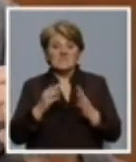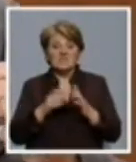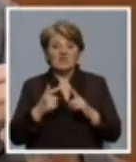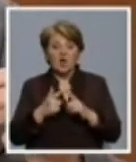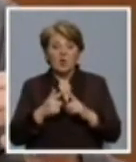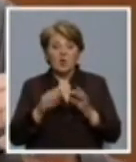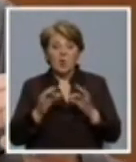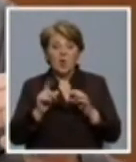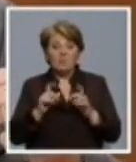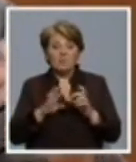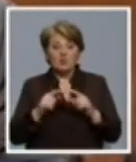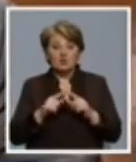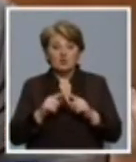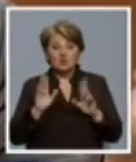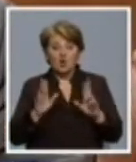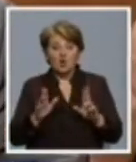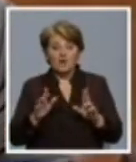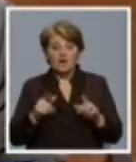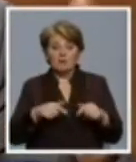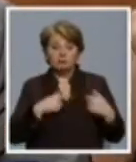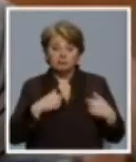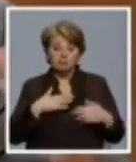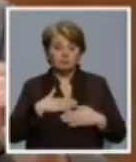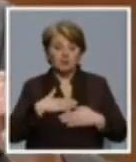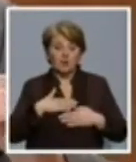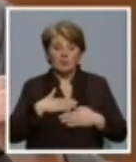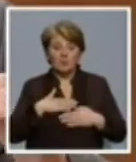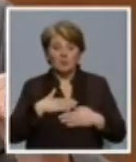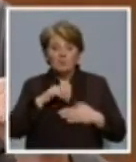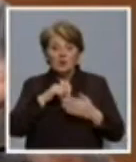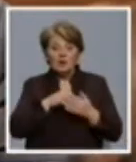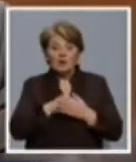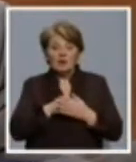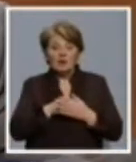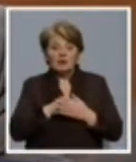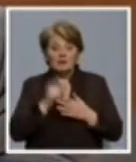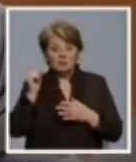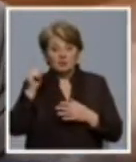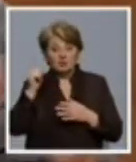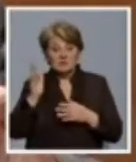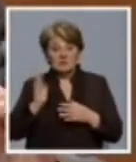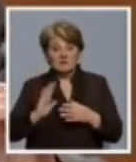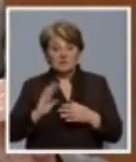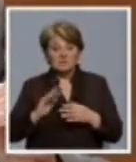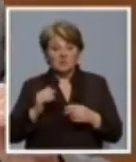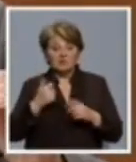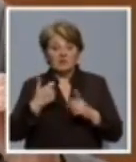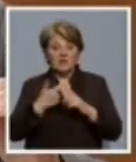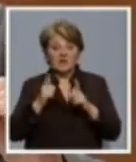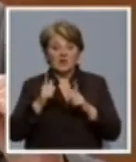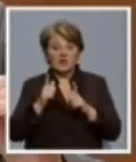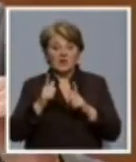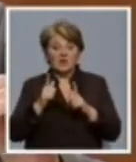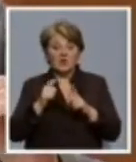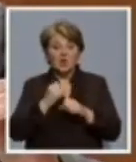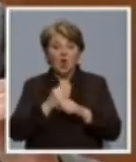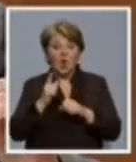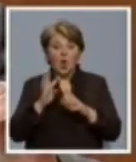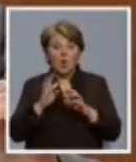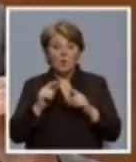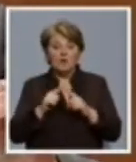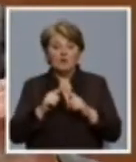naš vitez, junak, domoljub, parekselanac. Čudi me da se gospodin Golubić kiti tako časnim